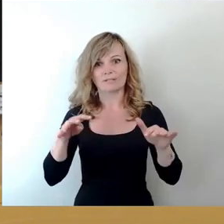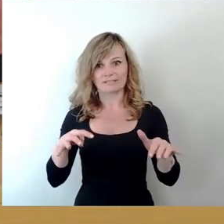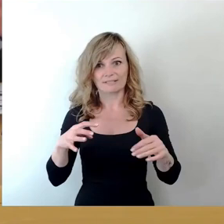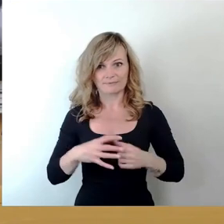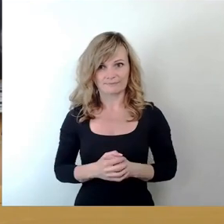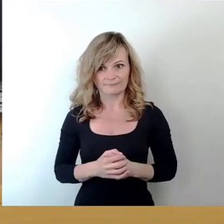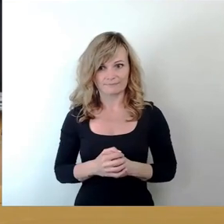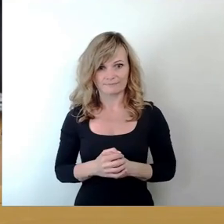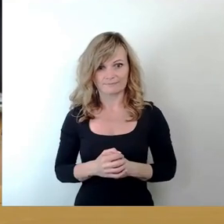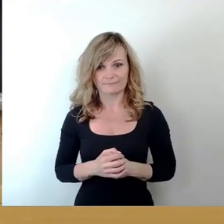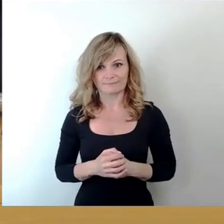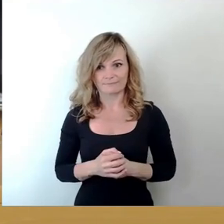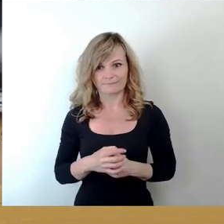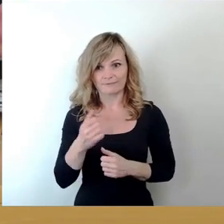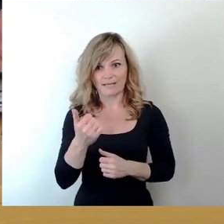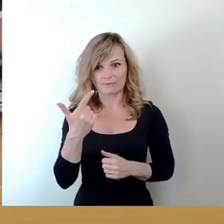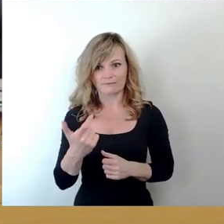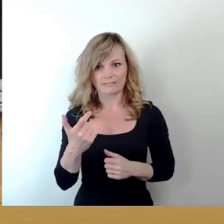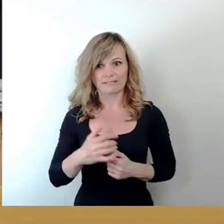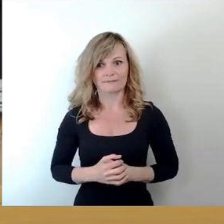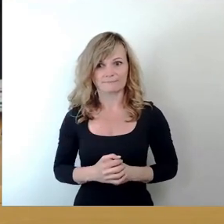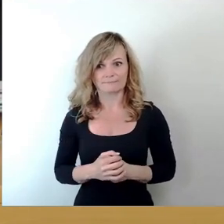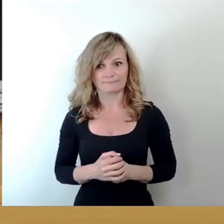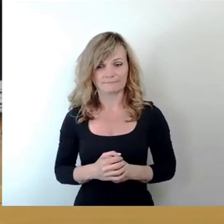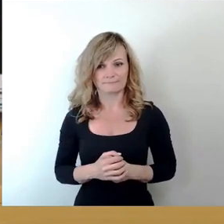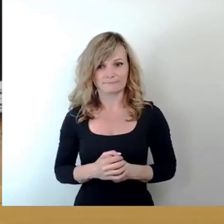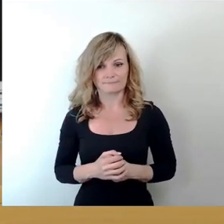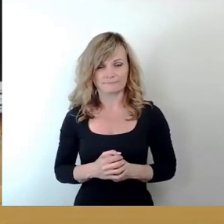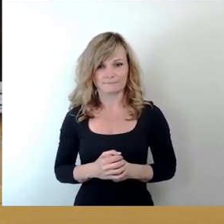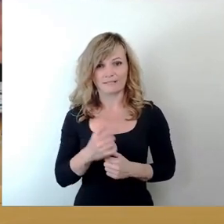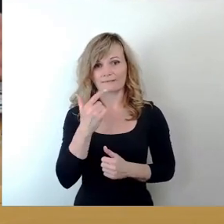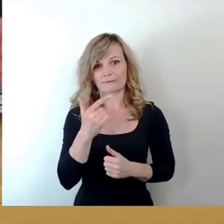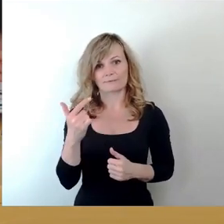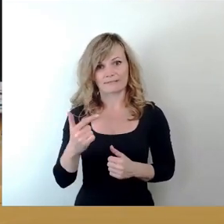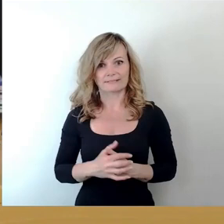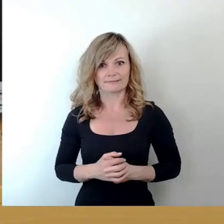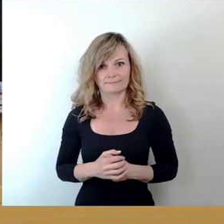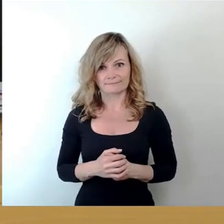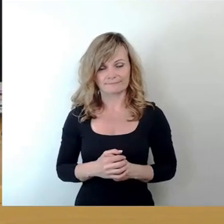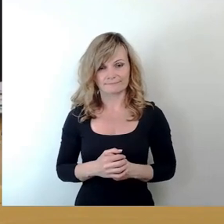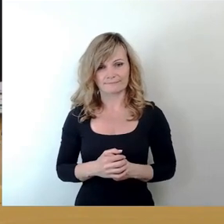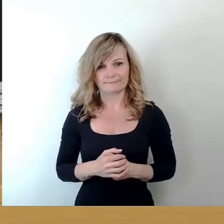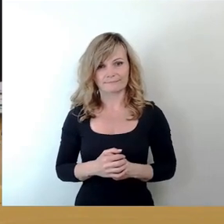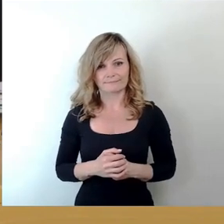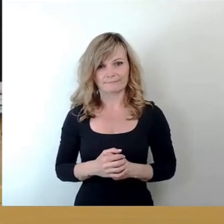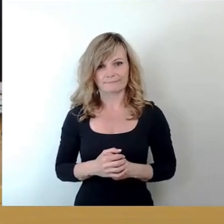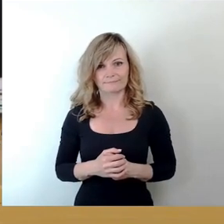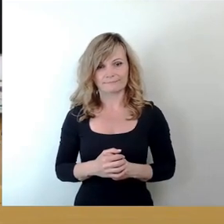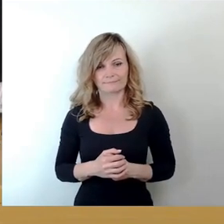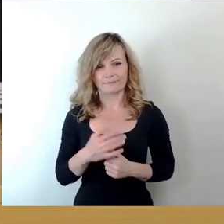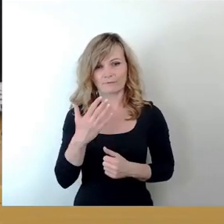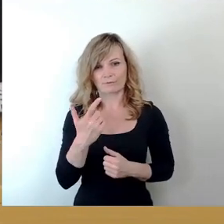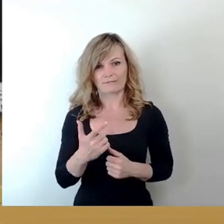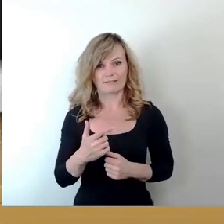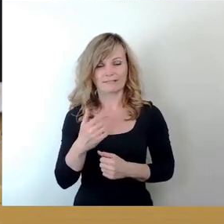21, 22, 25